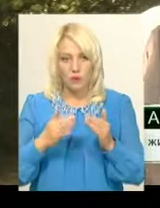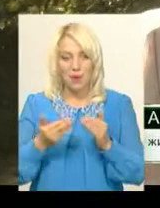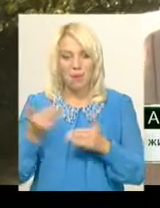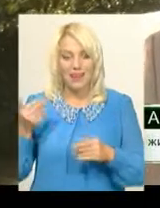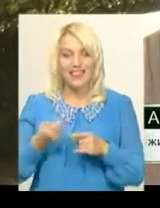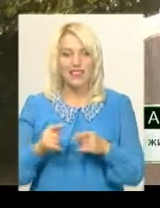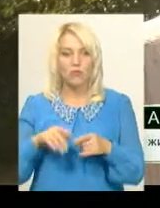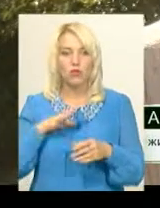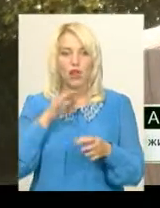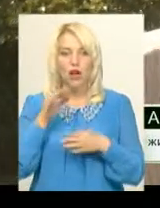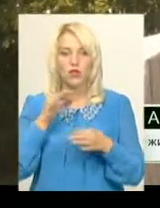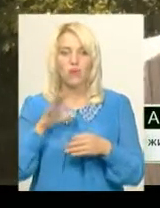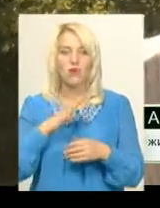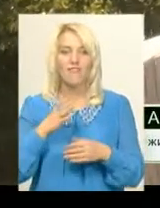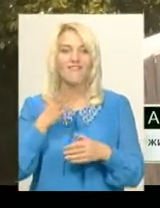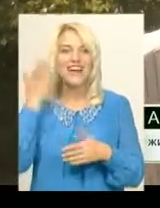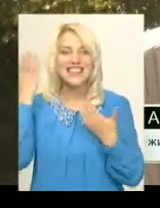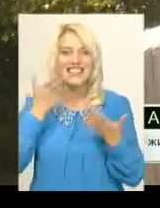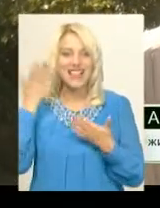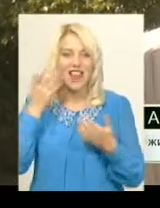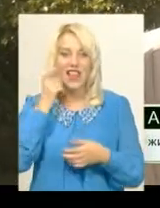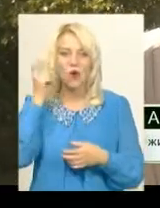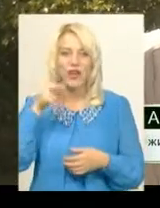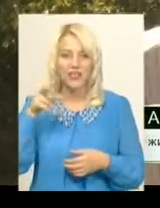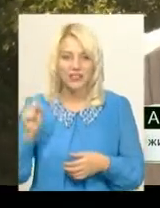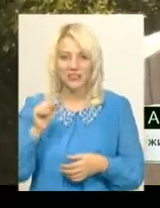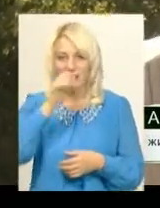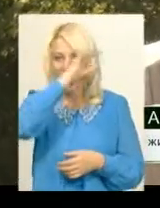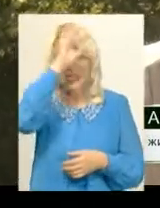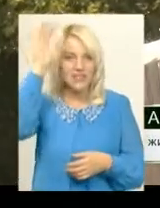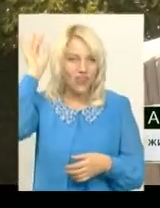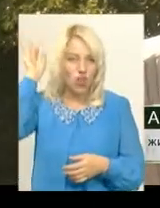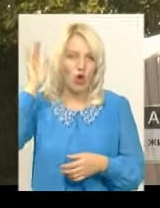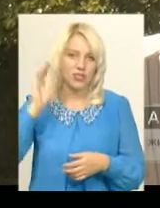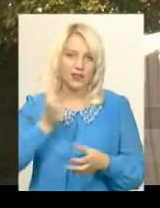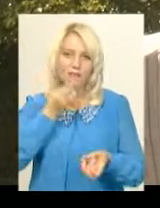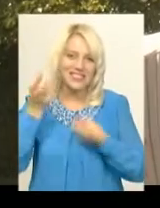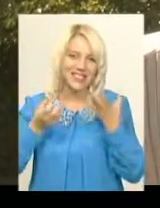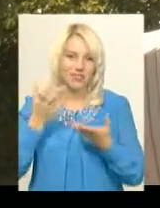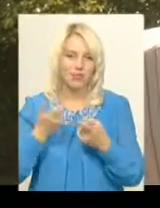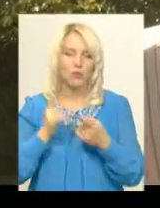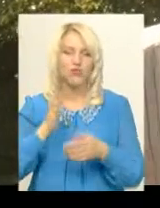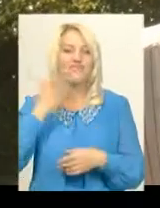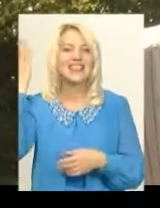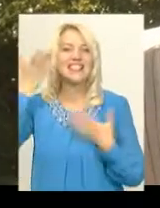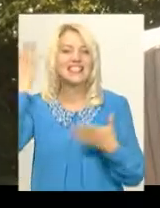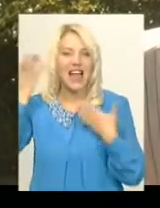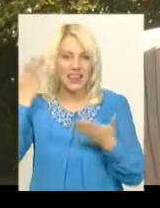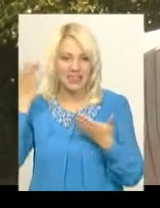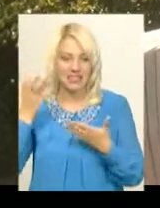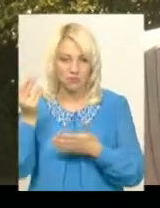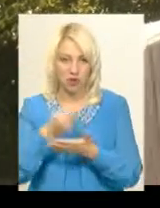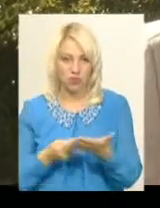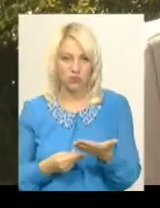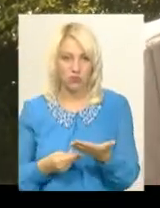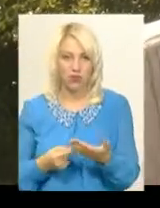намальована весела українка в віночку з квітами. Тобто буде якийсь такий веселий піднятий в малюнок.